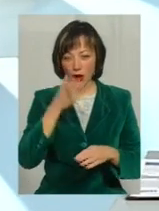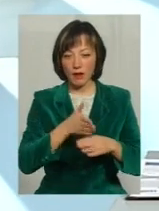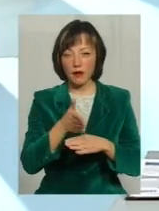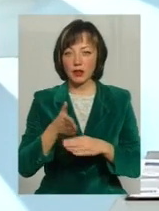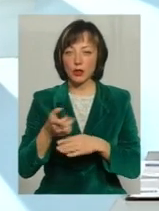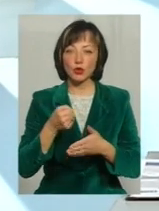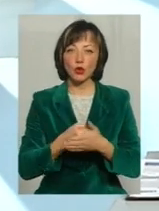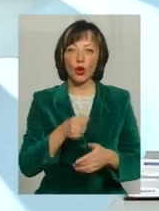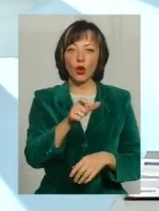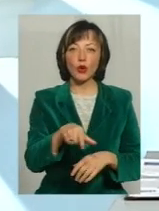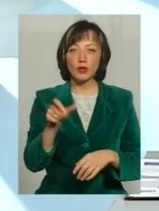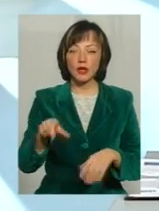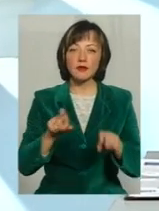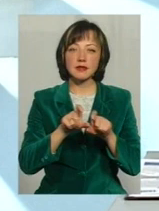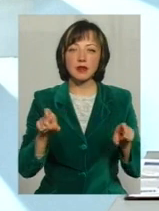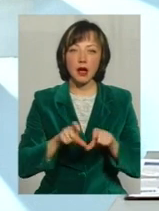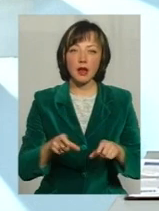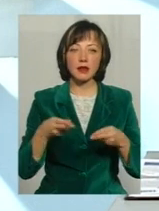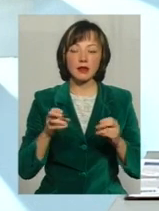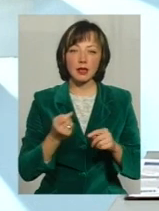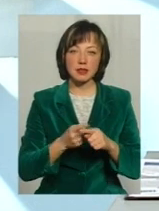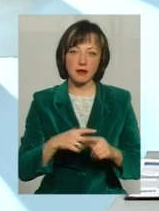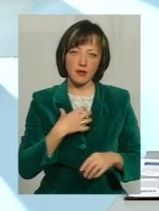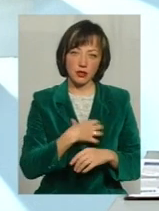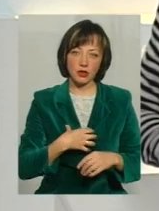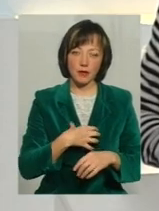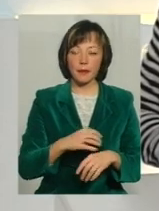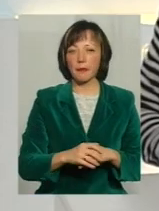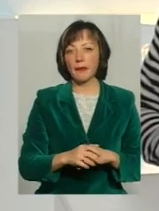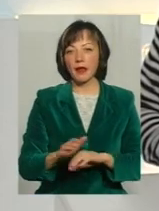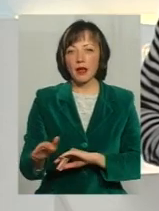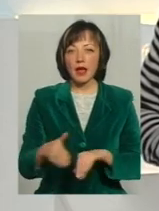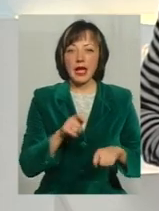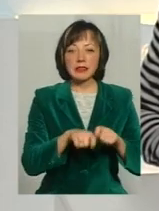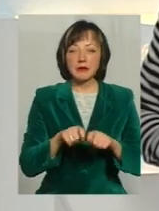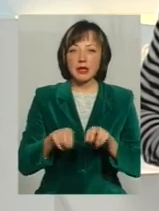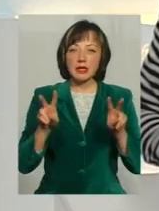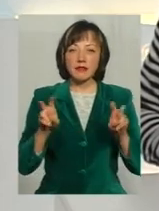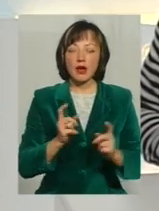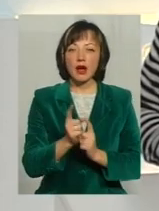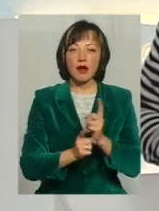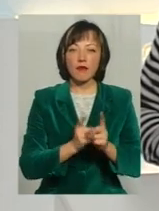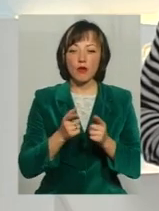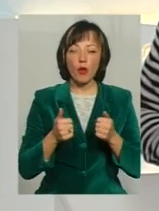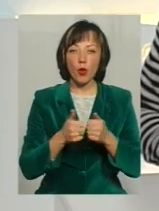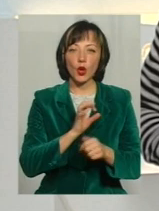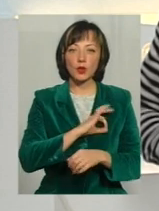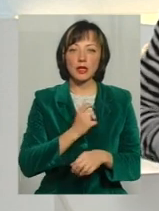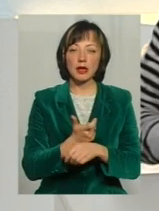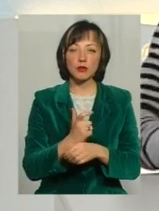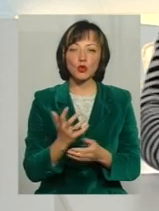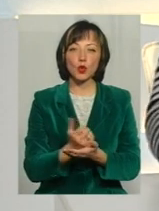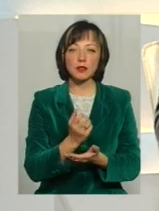в ті місця, в ті заклади дійсно для них це важливіше і ближче Власне, експерти називають реформу органів юстиції однією з найбільш